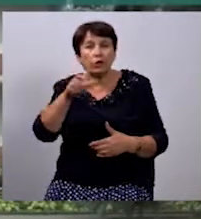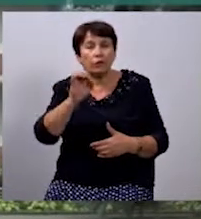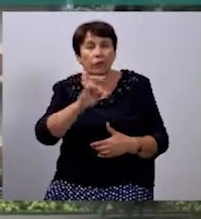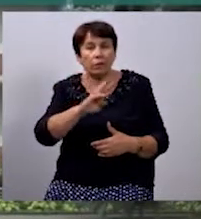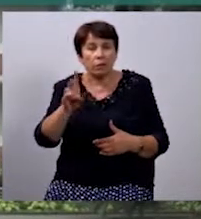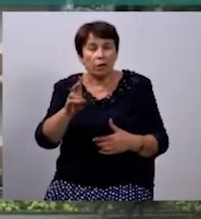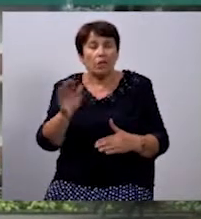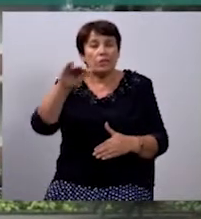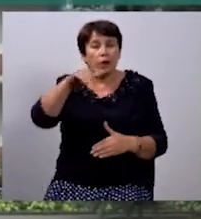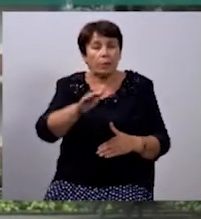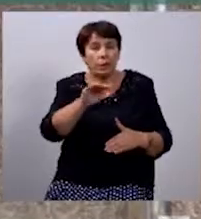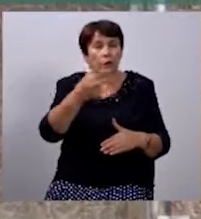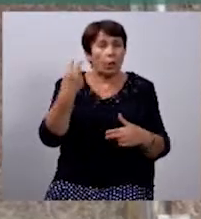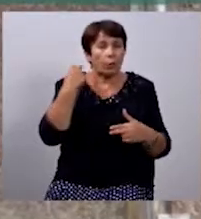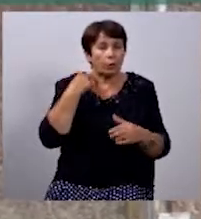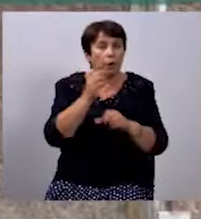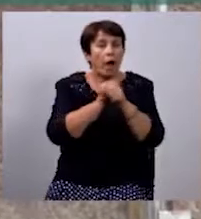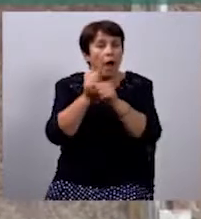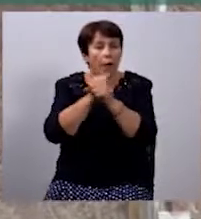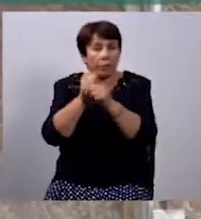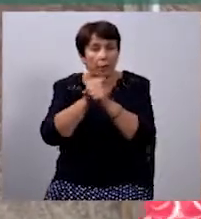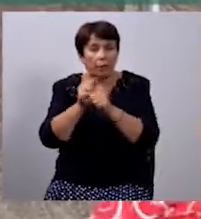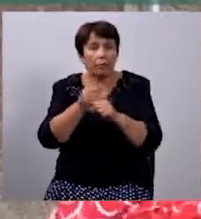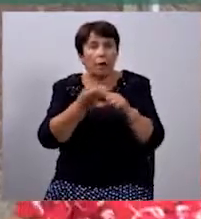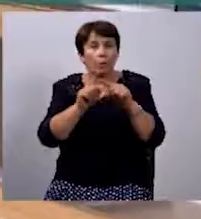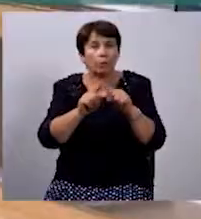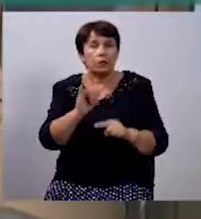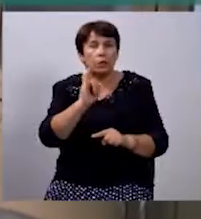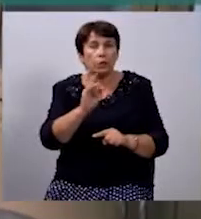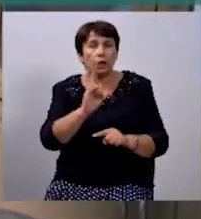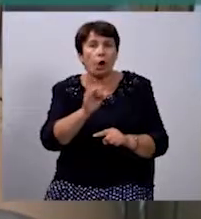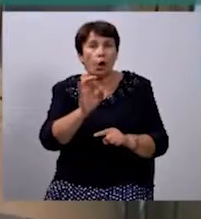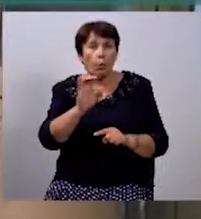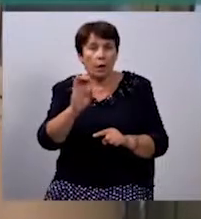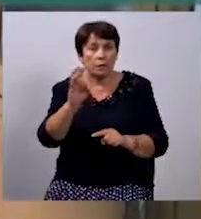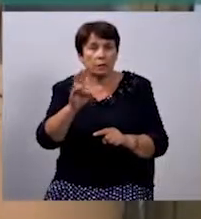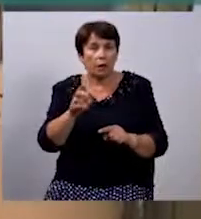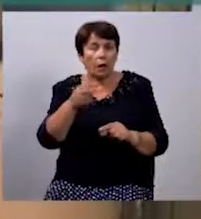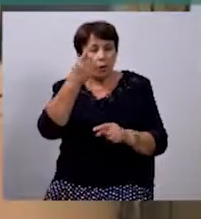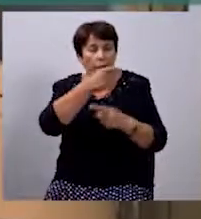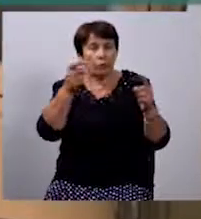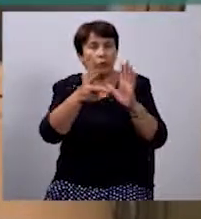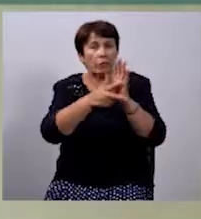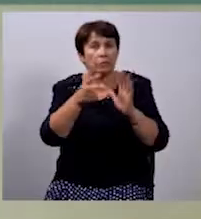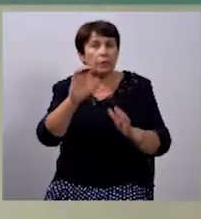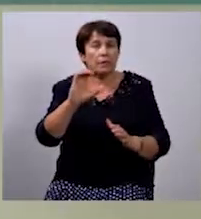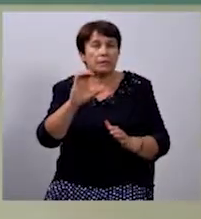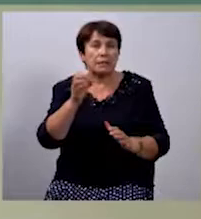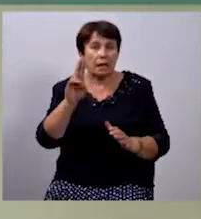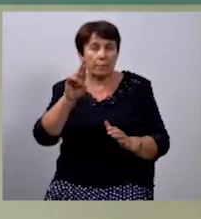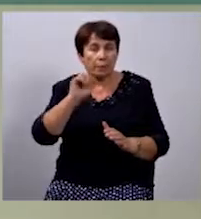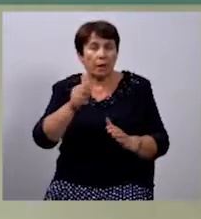Прикарпаття боргує аптекам. Про це Ірина Кобельська повідомила 8 серпня. За її словами,